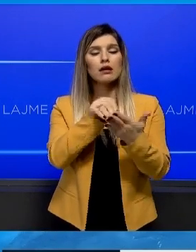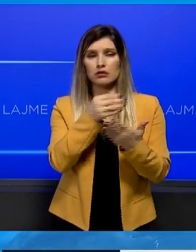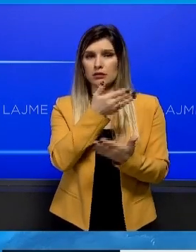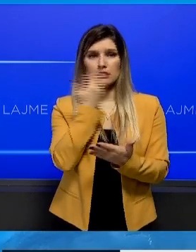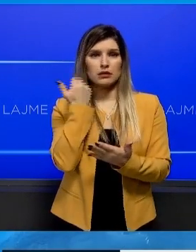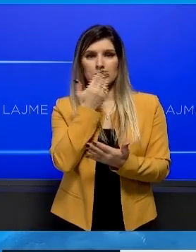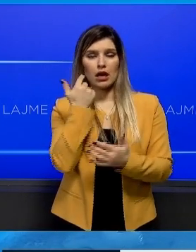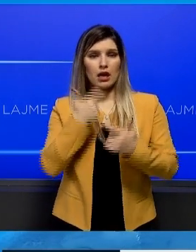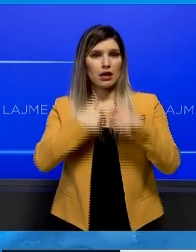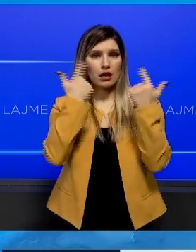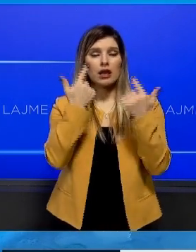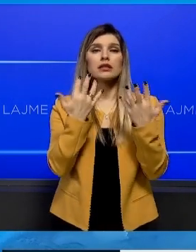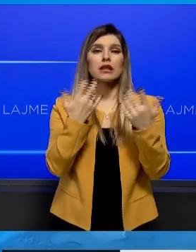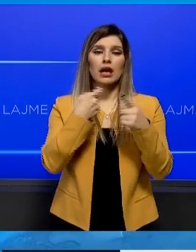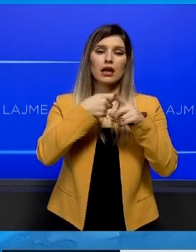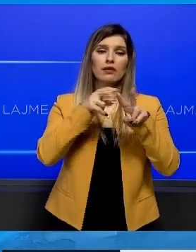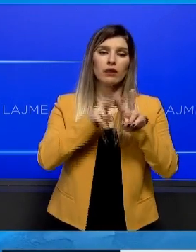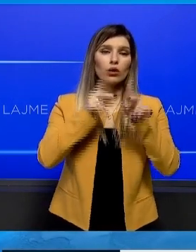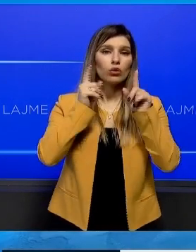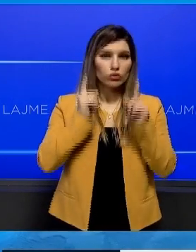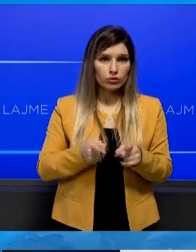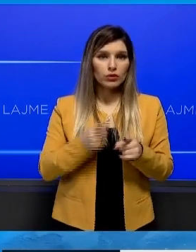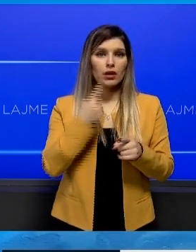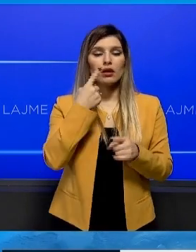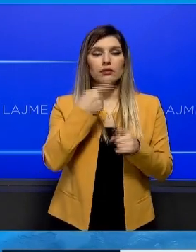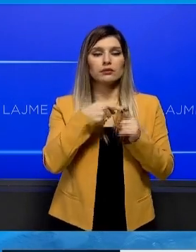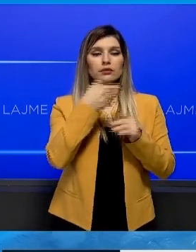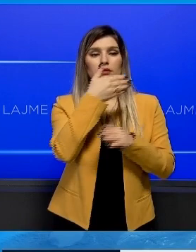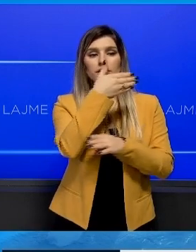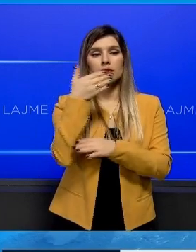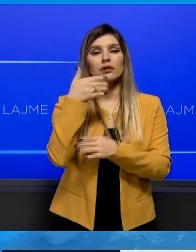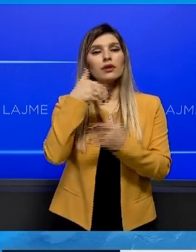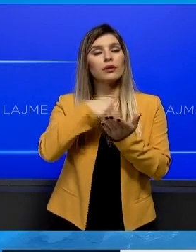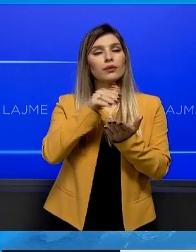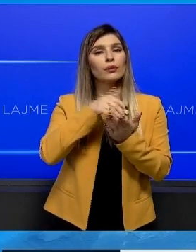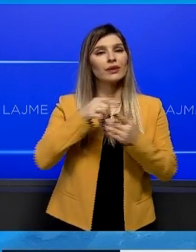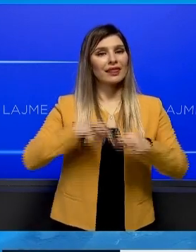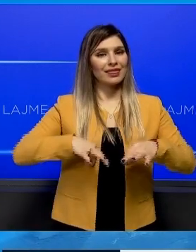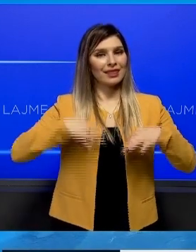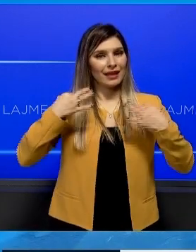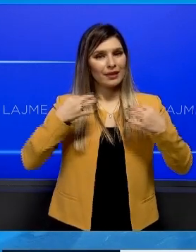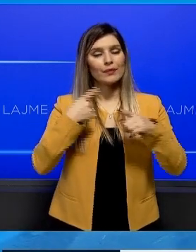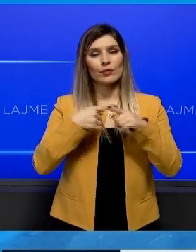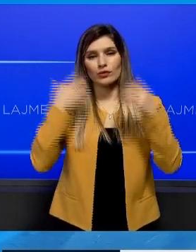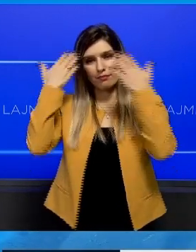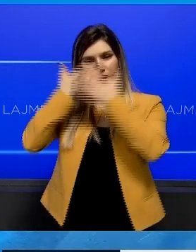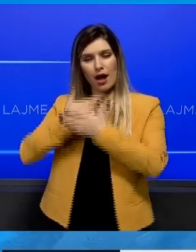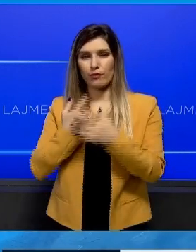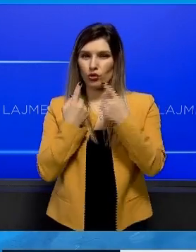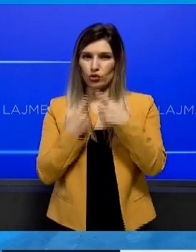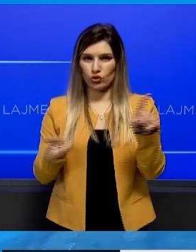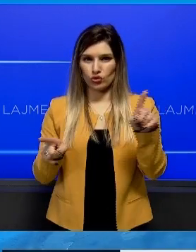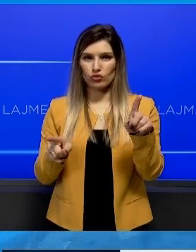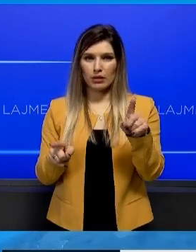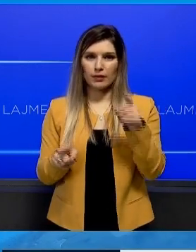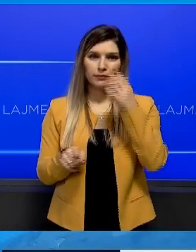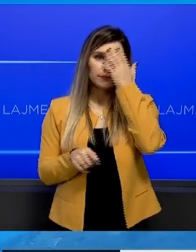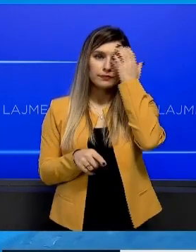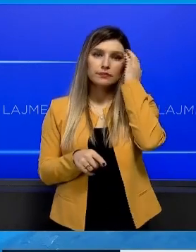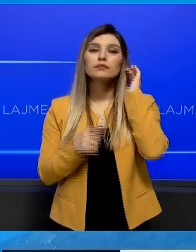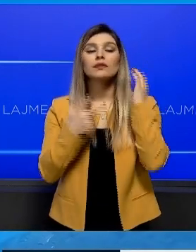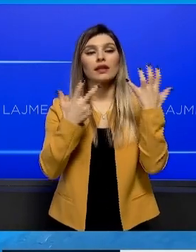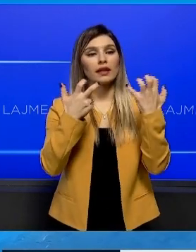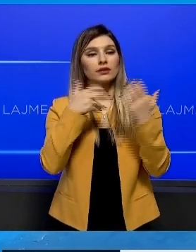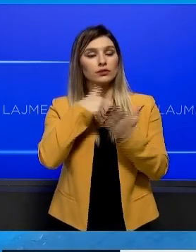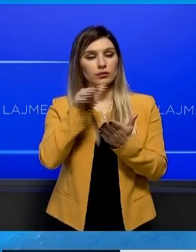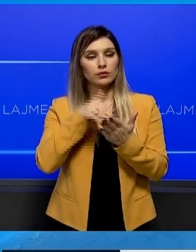se ndërën sa kWh duhet ti takojnë tarife se lartë plus për 800 kWh dire